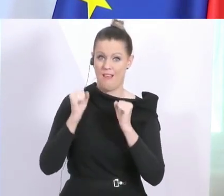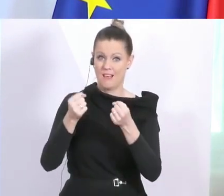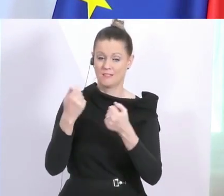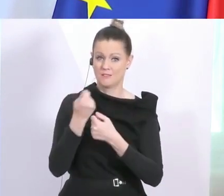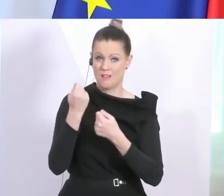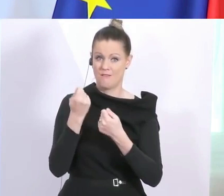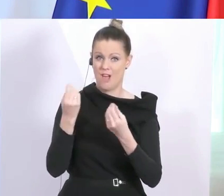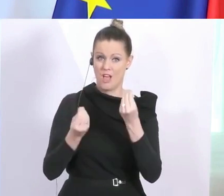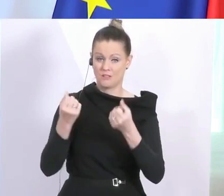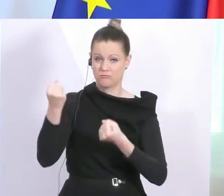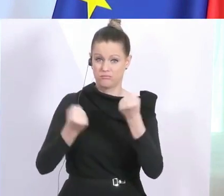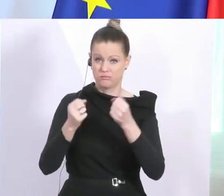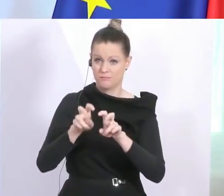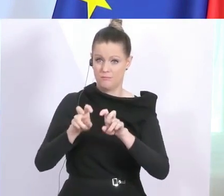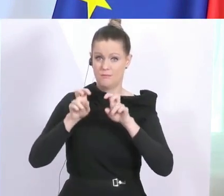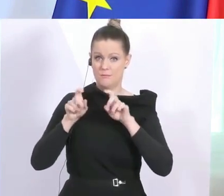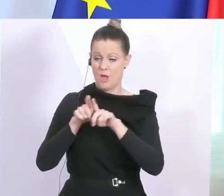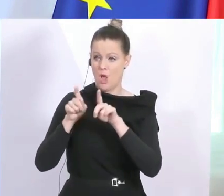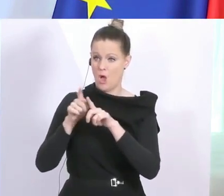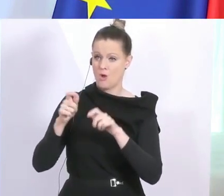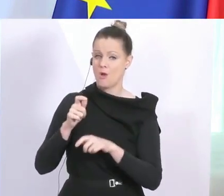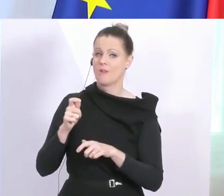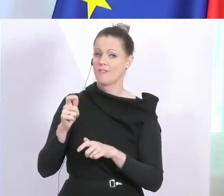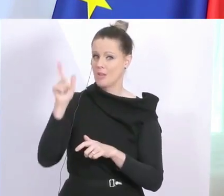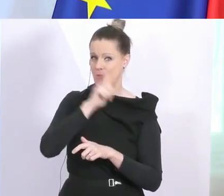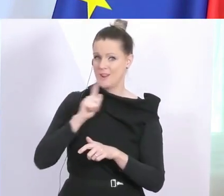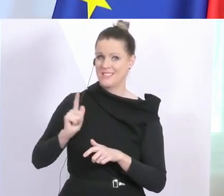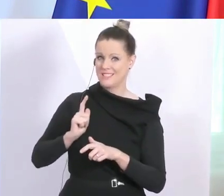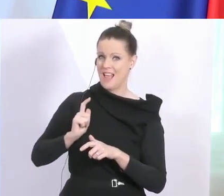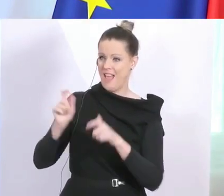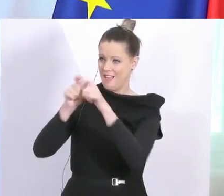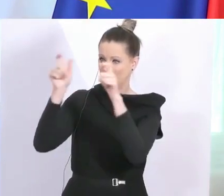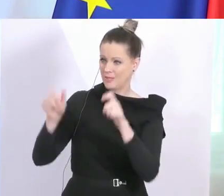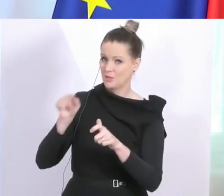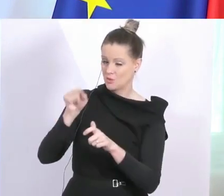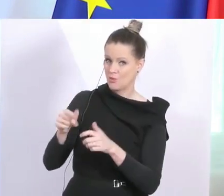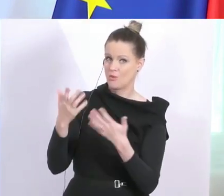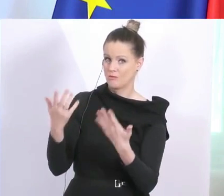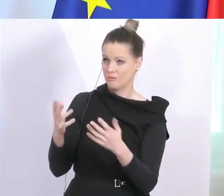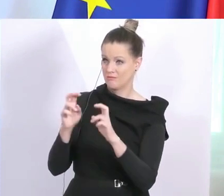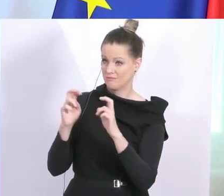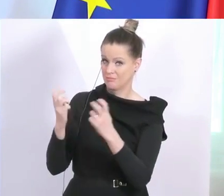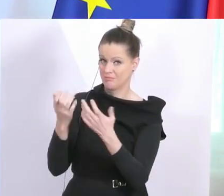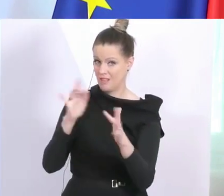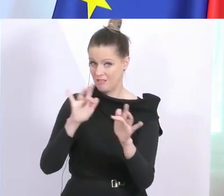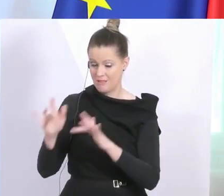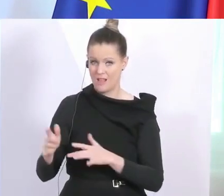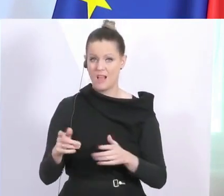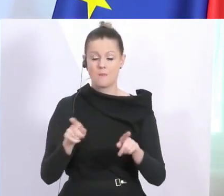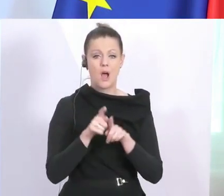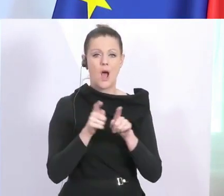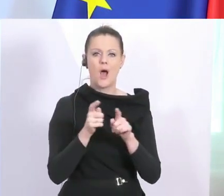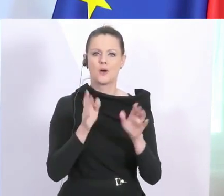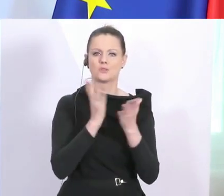der unterschiedlichen Größe von Polizeiinspektionen gegeben. Gleichzeitig haben wir uns auf den Fall vorbereitet, dass durch